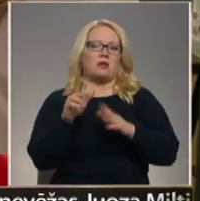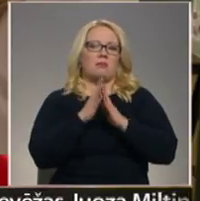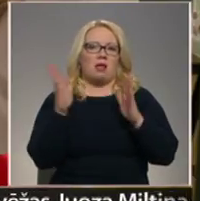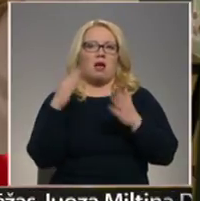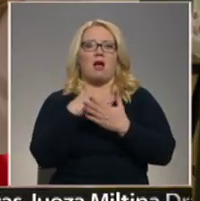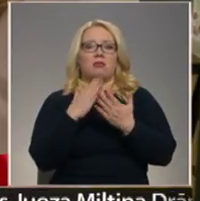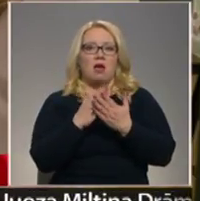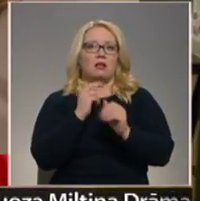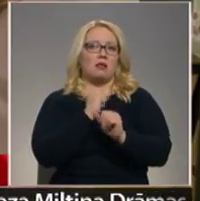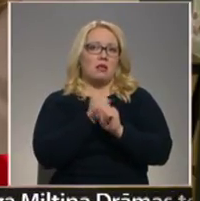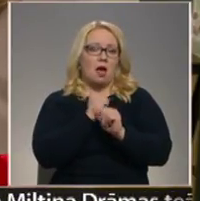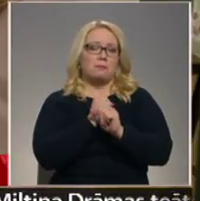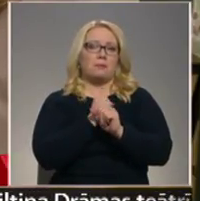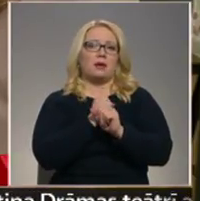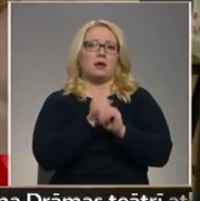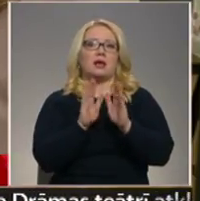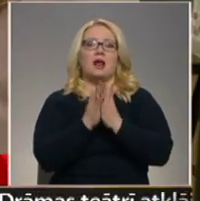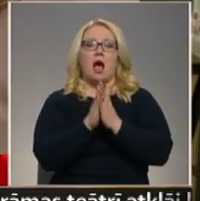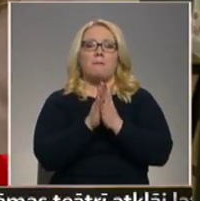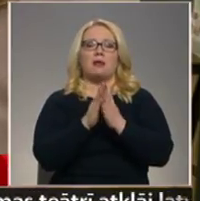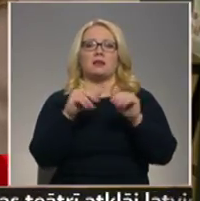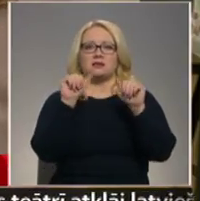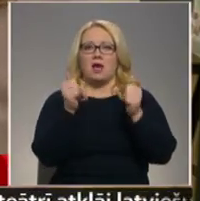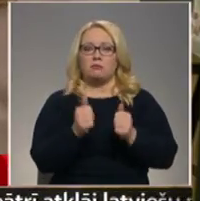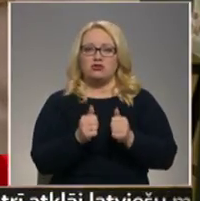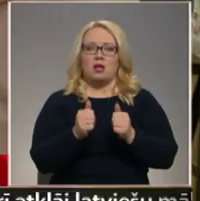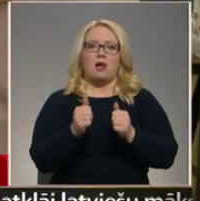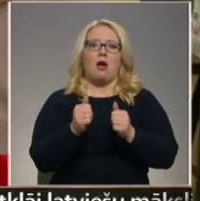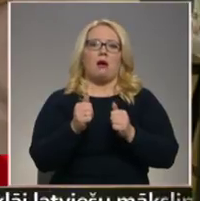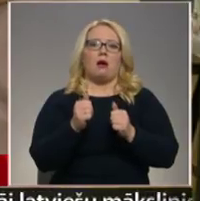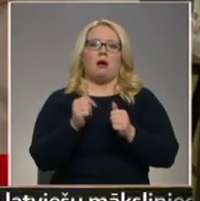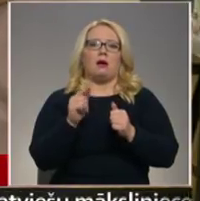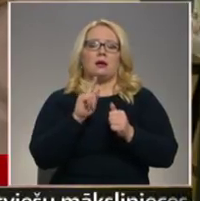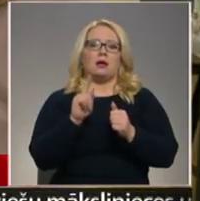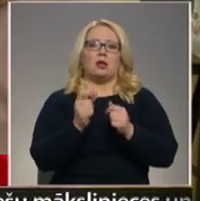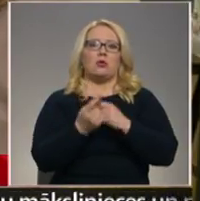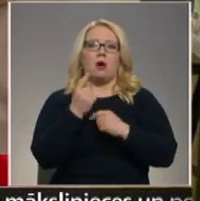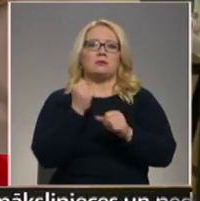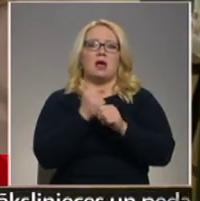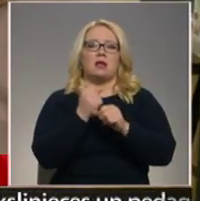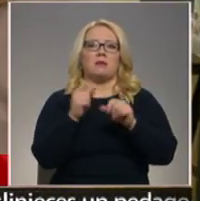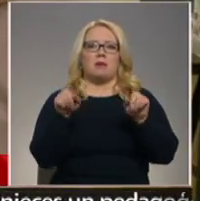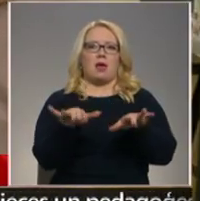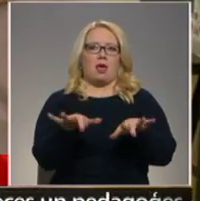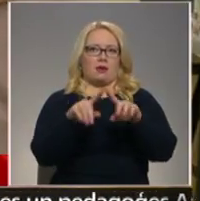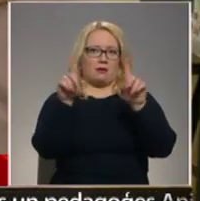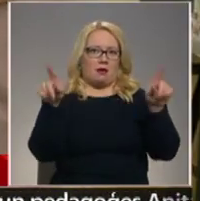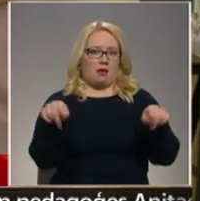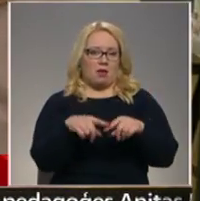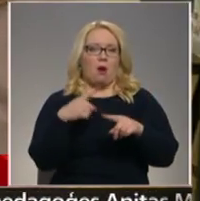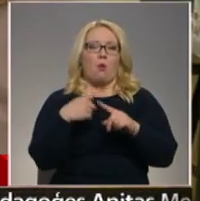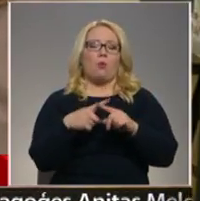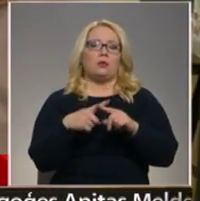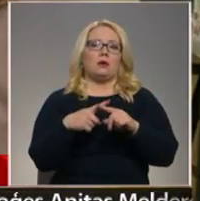daļa darba grāmatu stapšanā šobrīd top strādājot pie ekrāna. Un